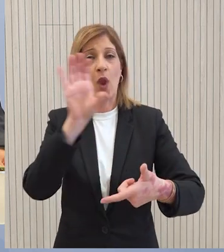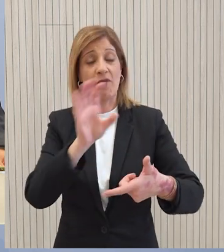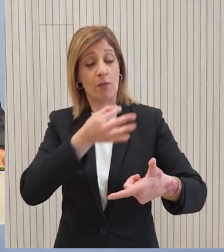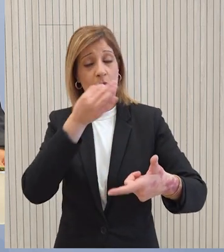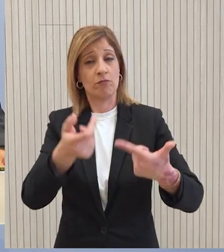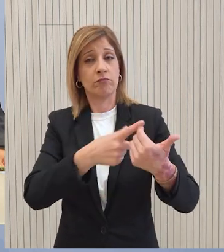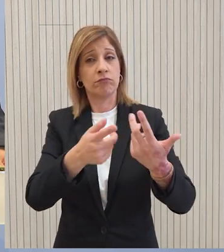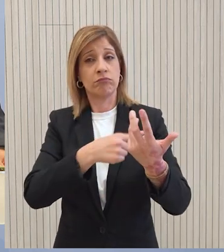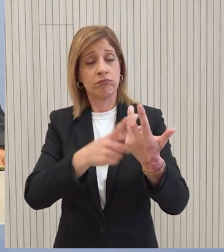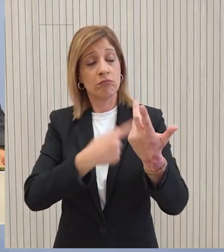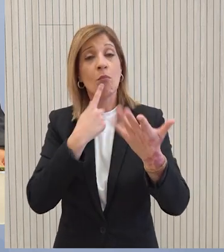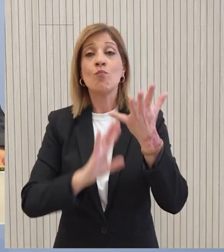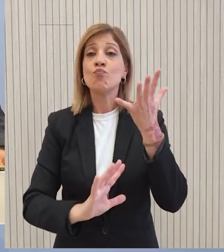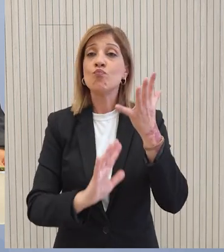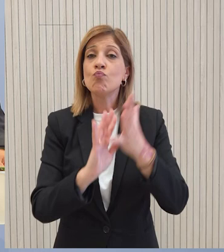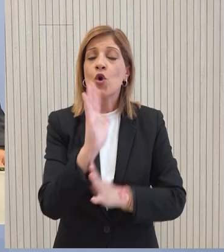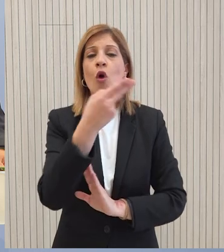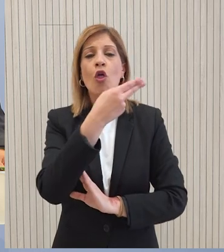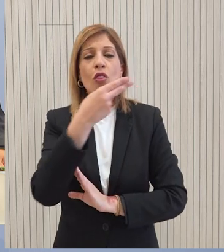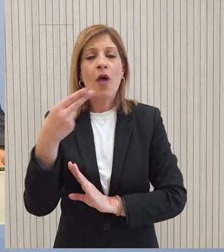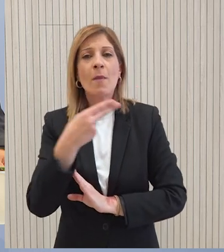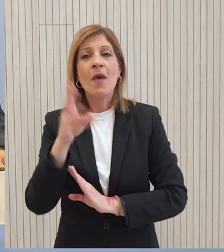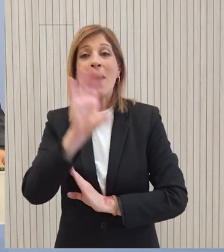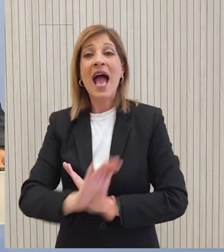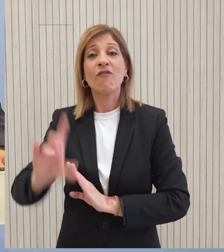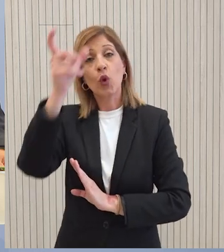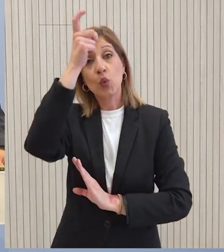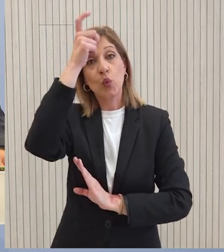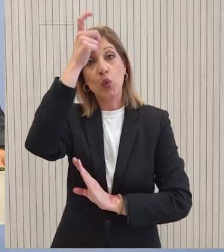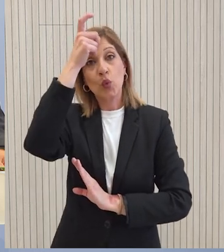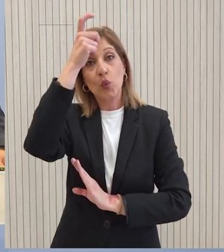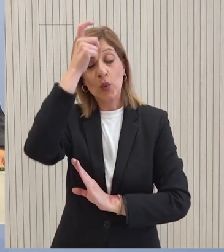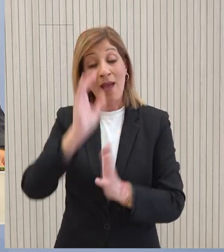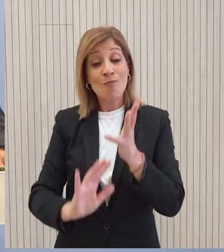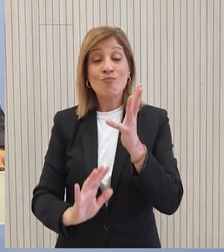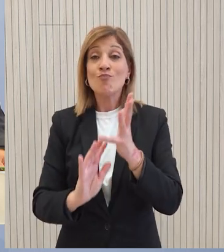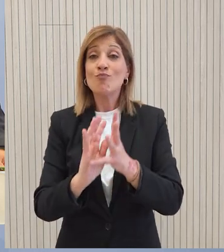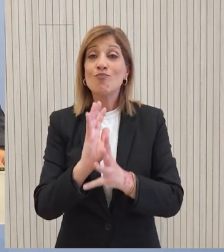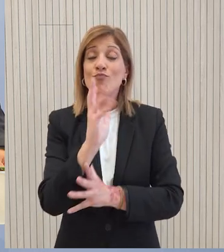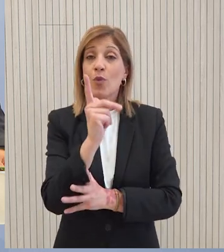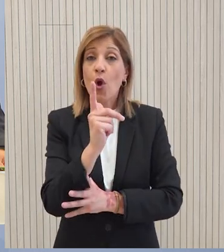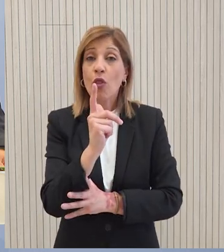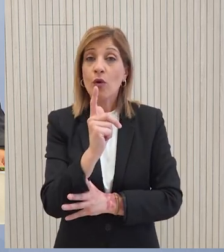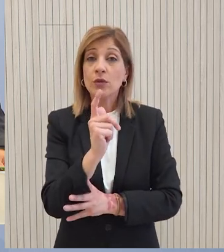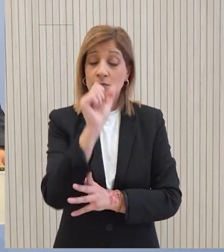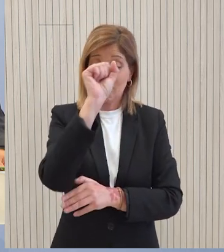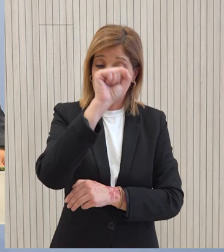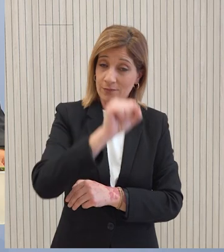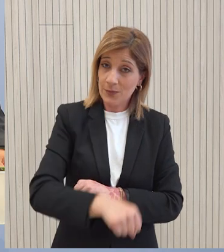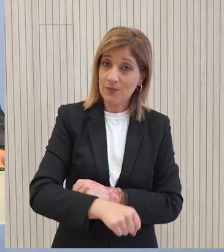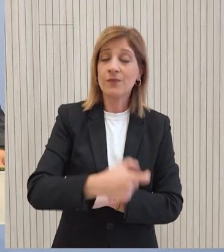όσον αφορά την πρόοδο που μπορεί να υπάρξει στα ευρωτουρκικά πρόοδος η οποία μπορεί να περάσει μέσα από την